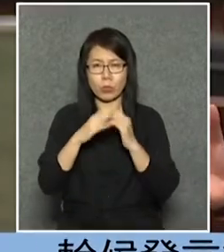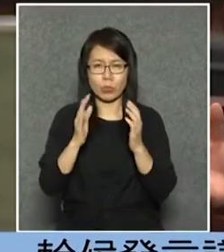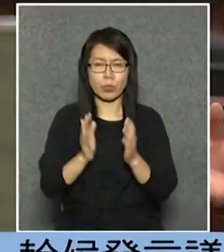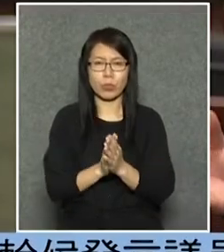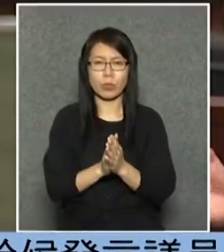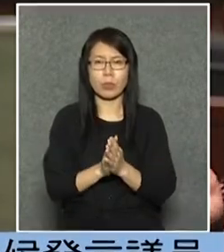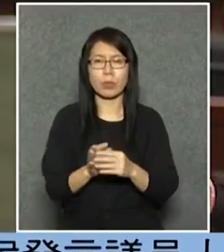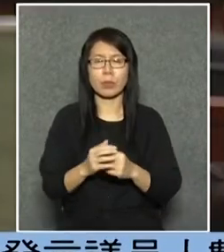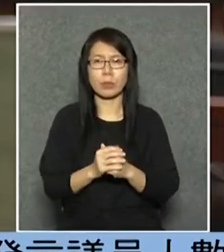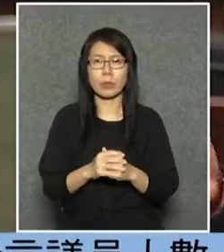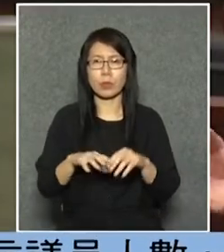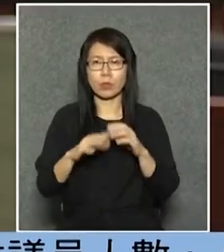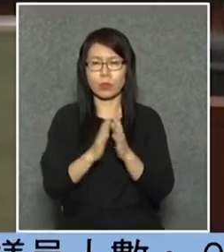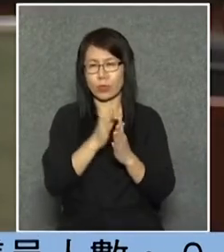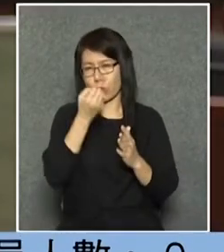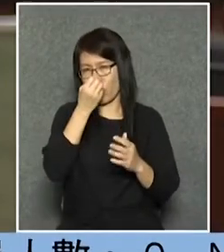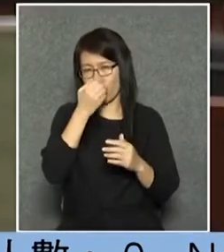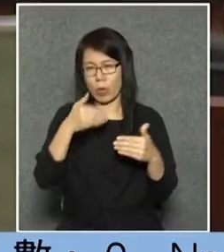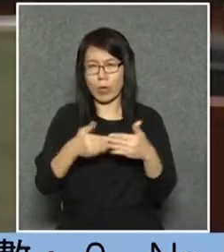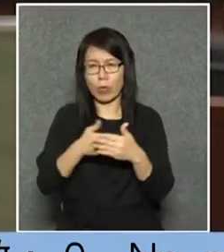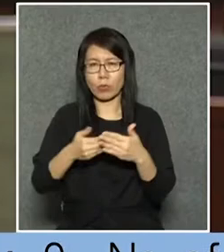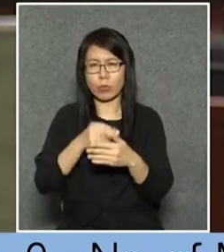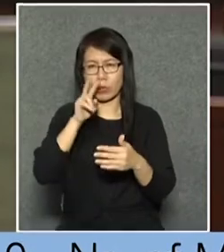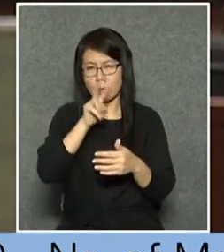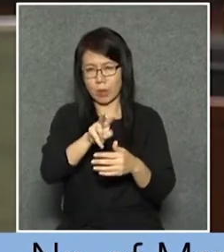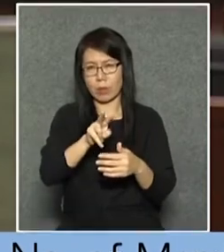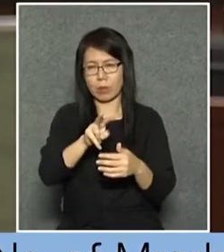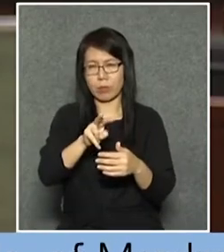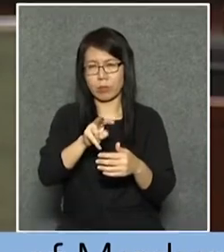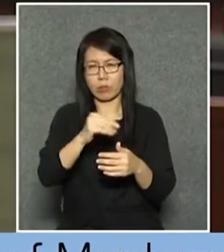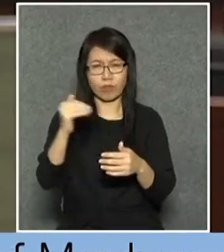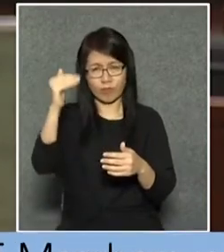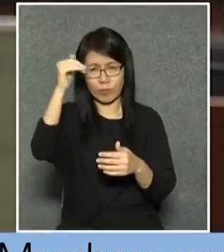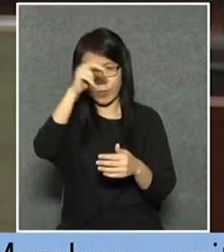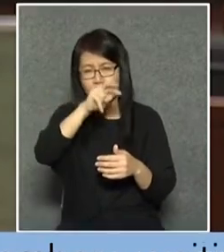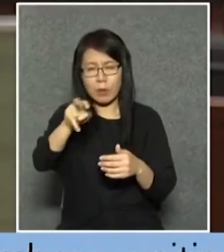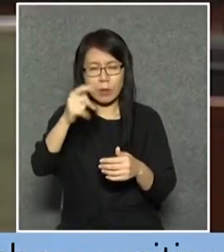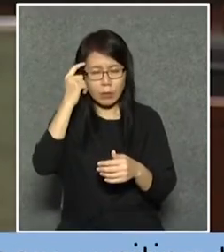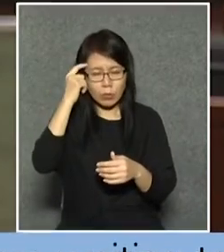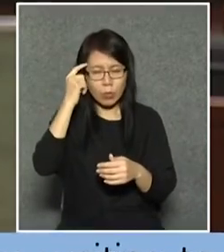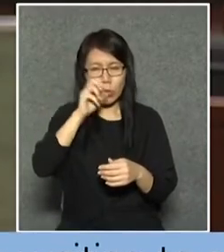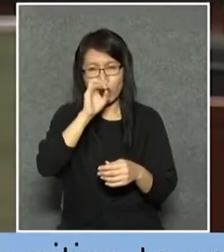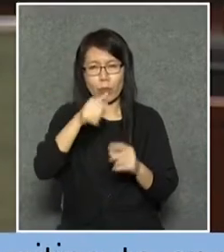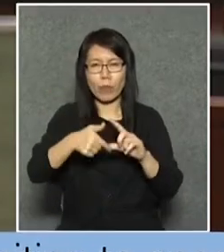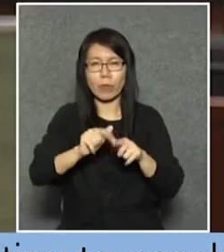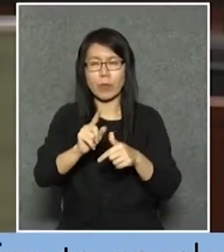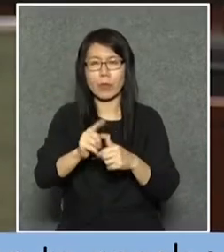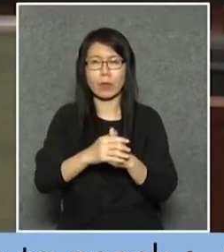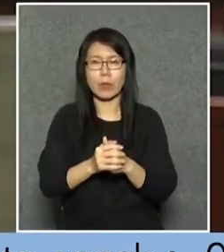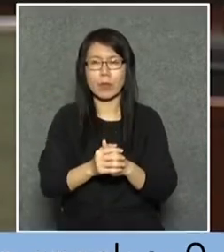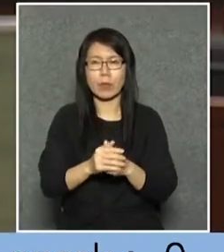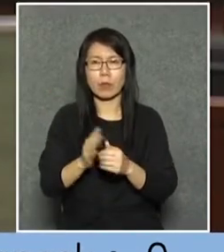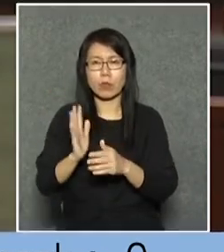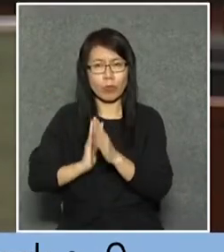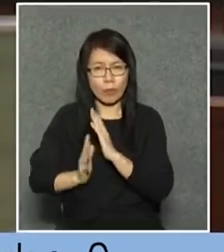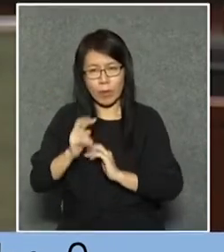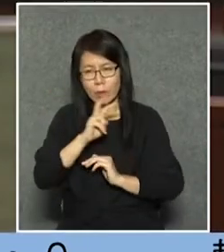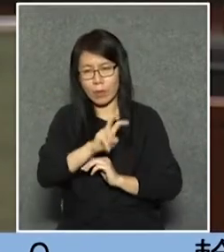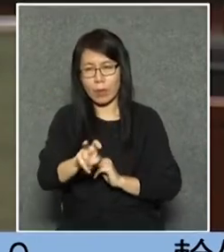國香港交通這樣去看的那個說法就是什麼呢就是說我們要反過來